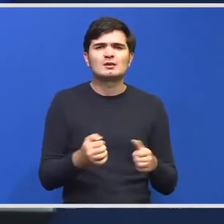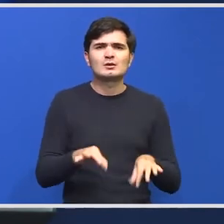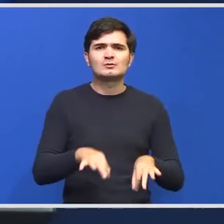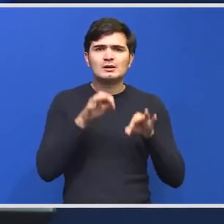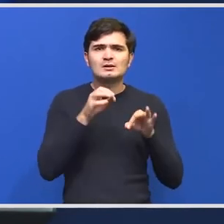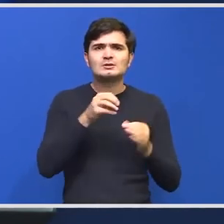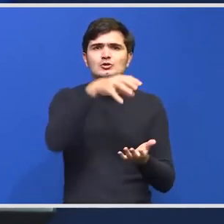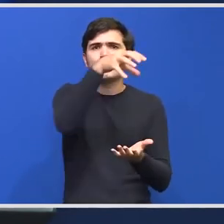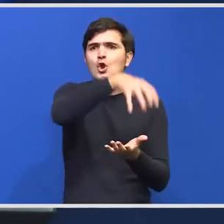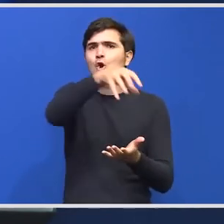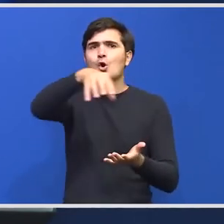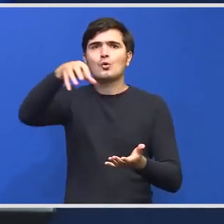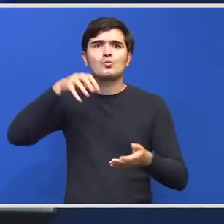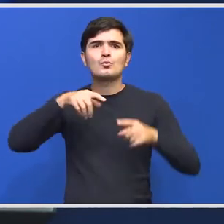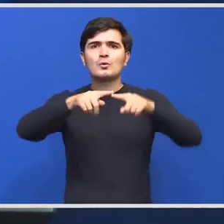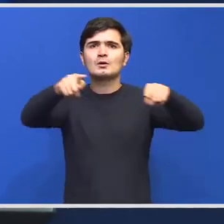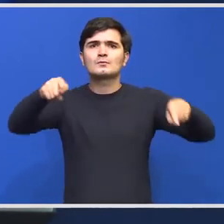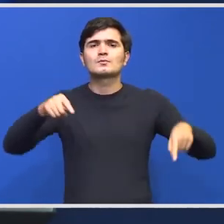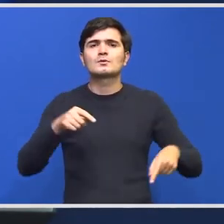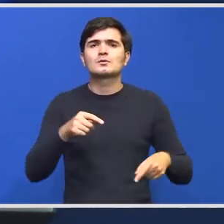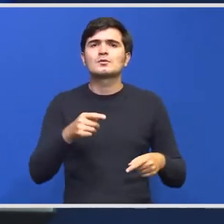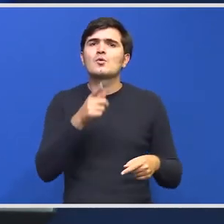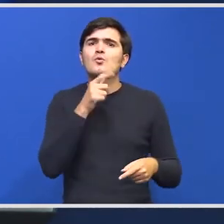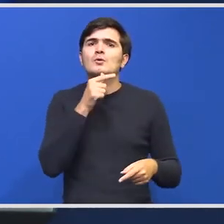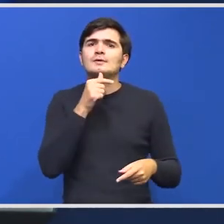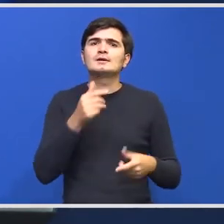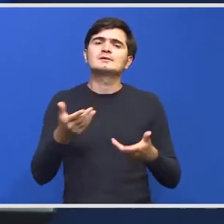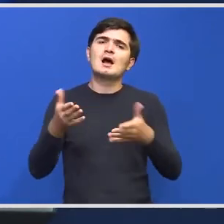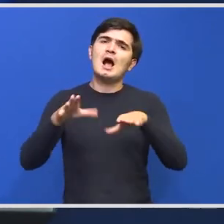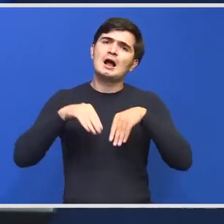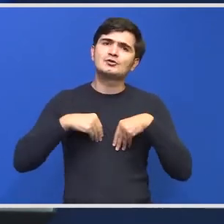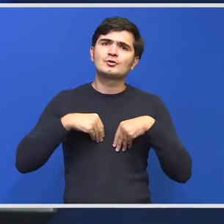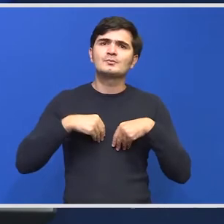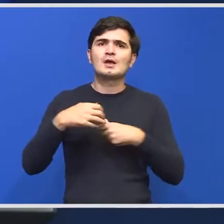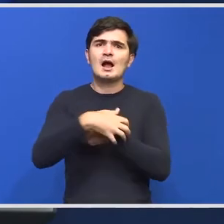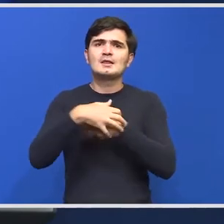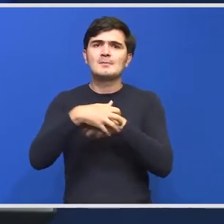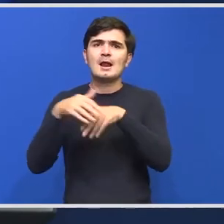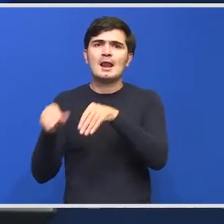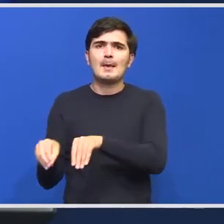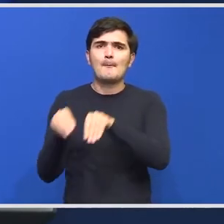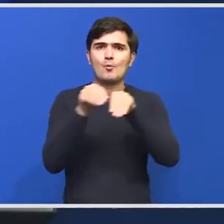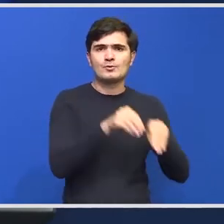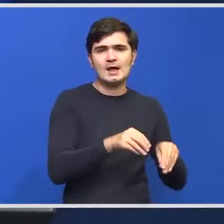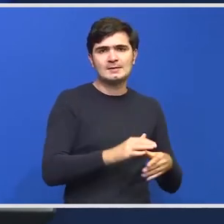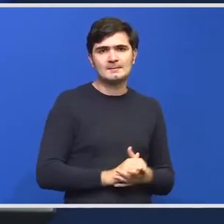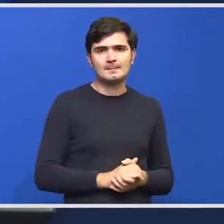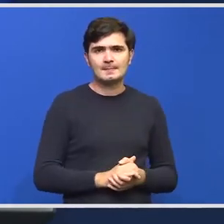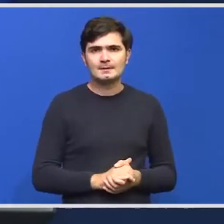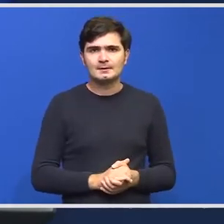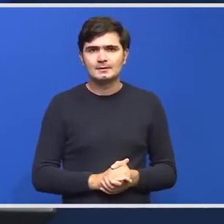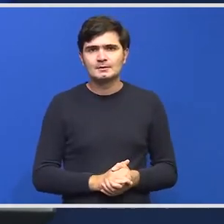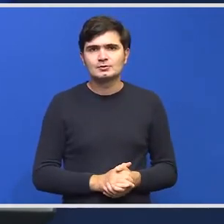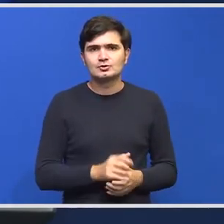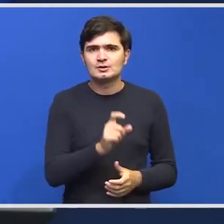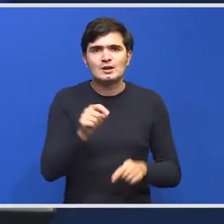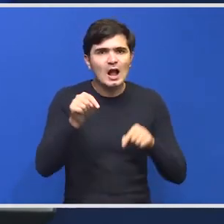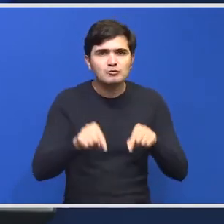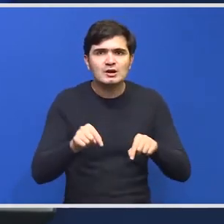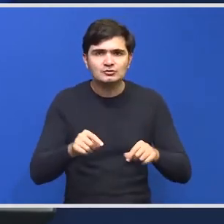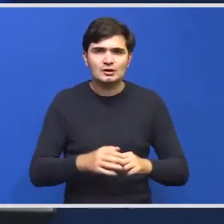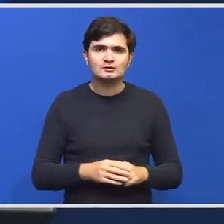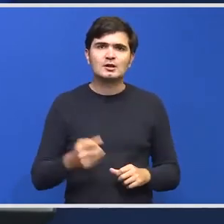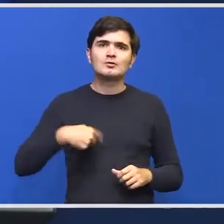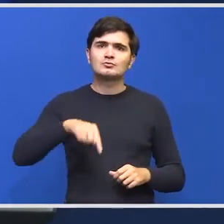cinegetice care să ne accepte aceste exemplare relocate respectiv din acest motiv am